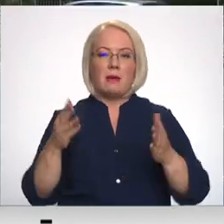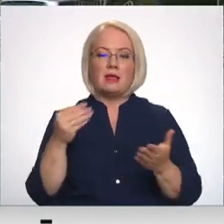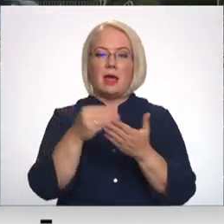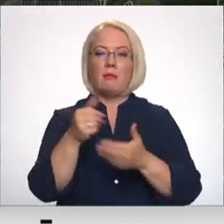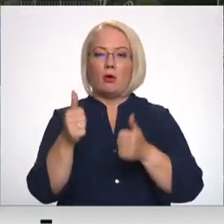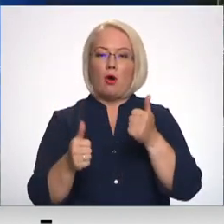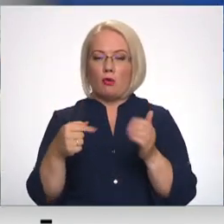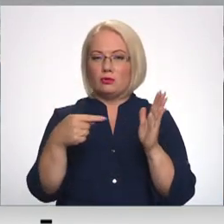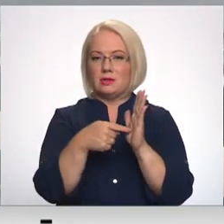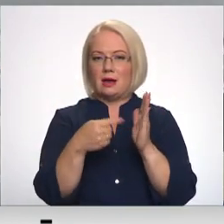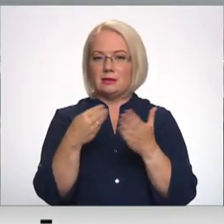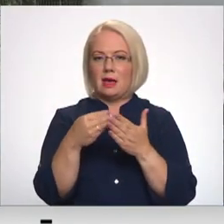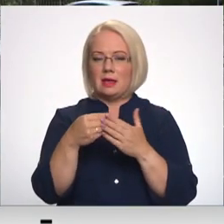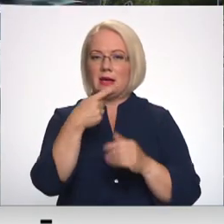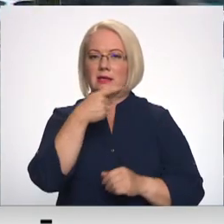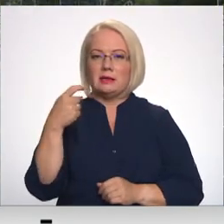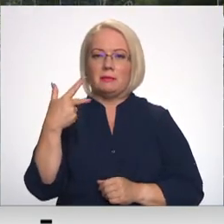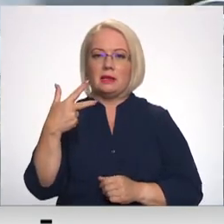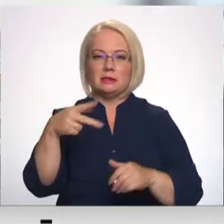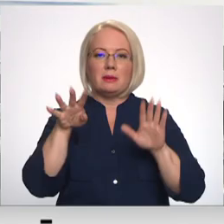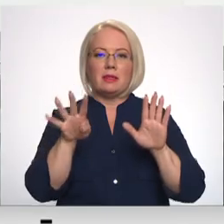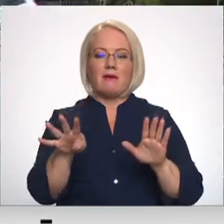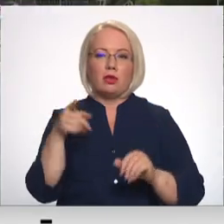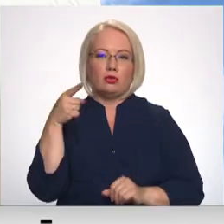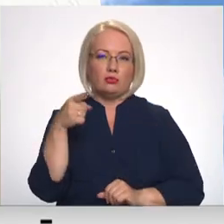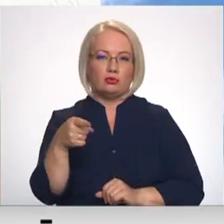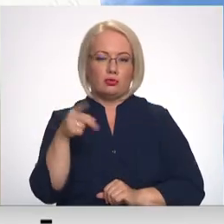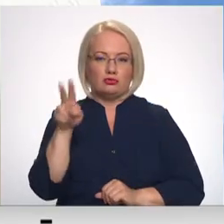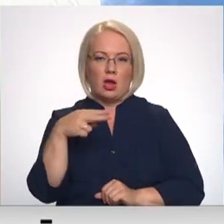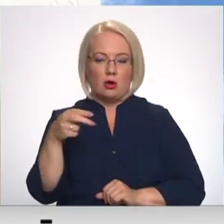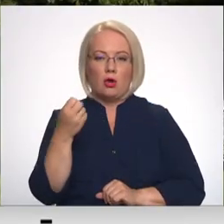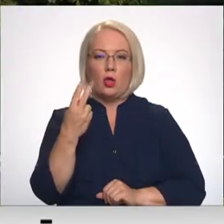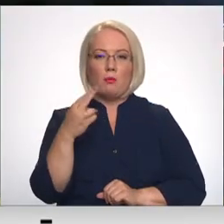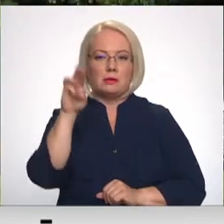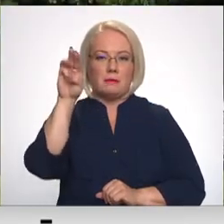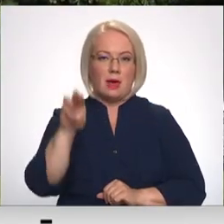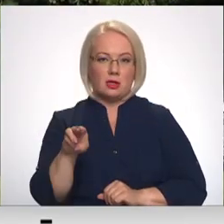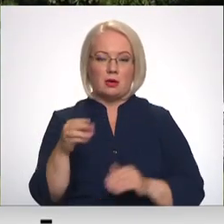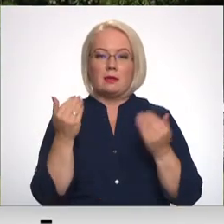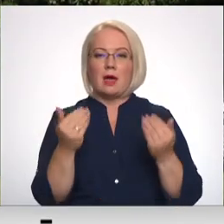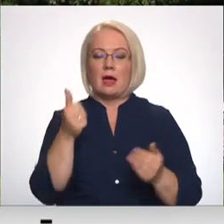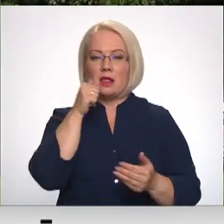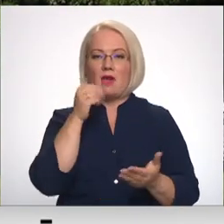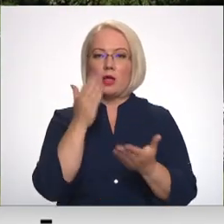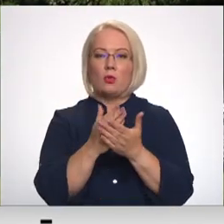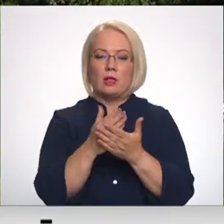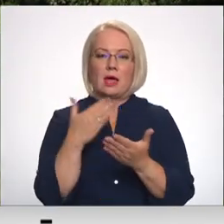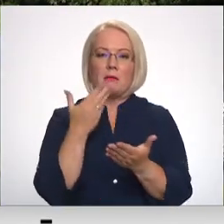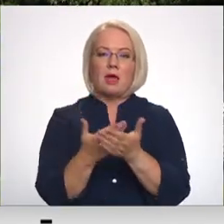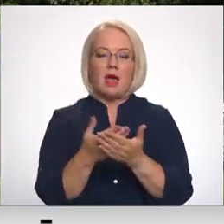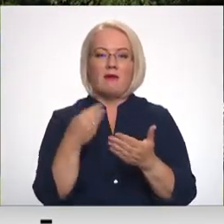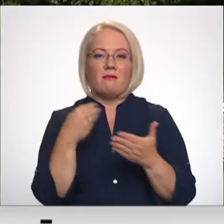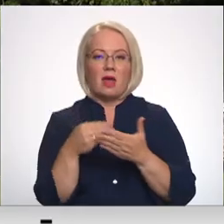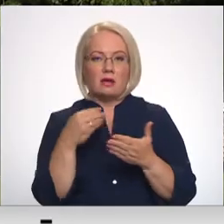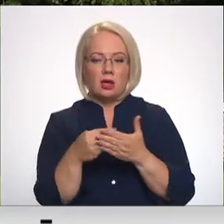programasētā liguma cena ir 139 tūkstoši eiro 12 mēnešiem. Pašlaik vēl notiek piedāvājuma vērtēšana un